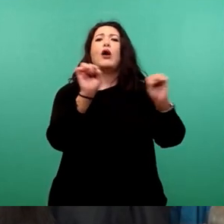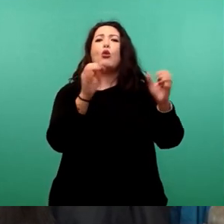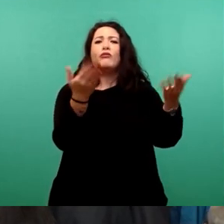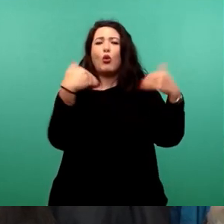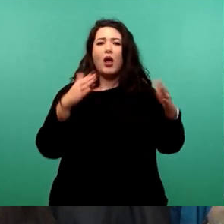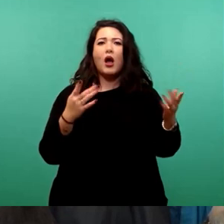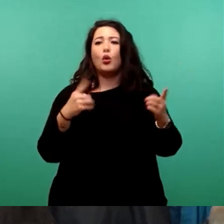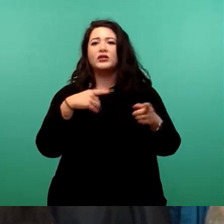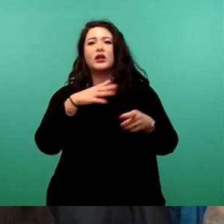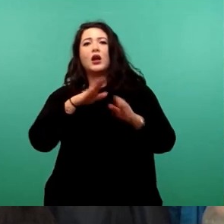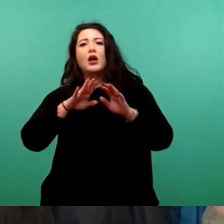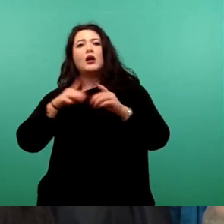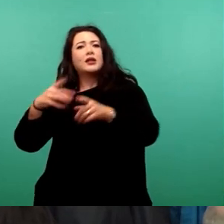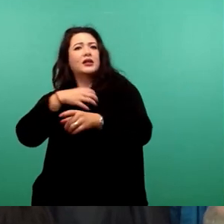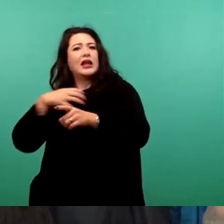Dresden,